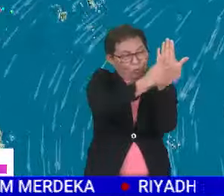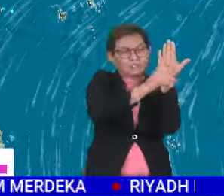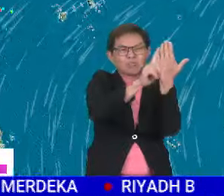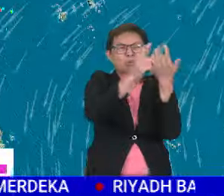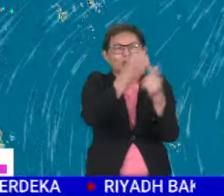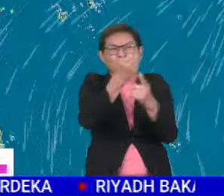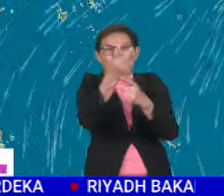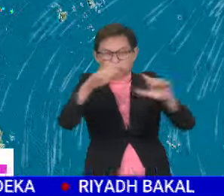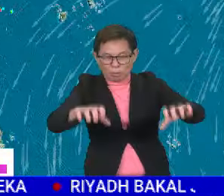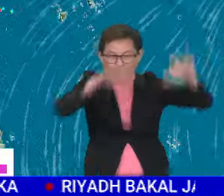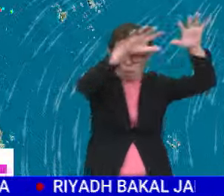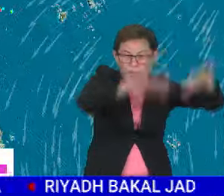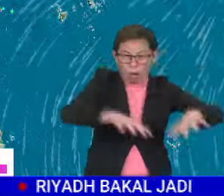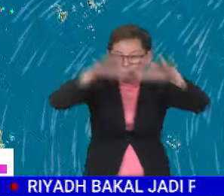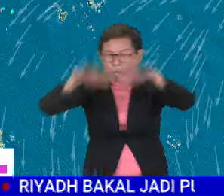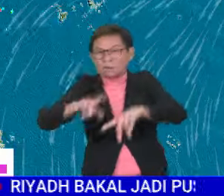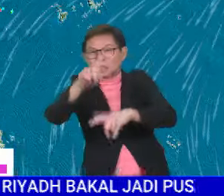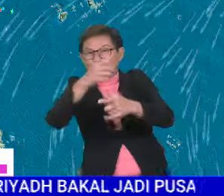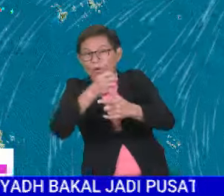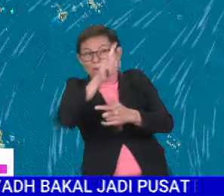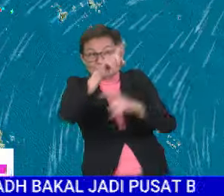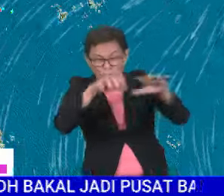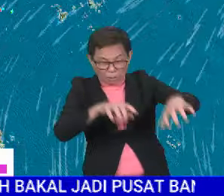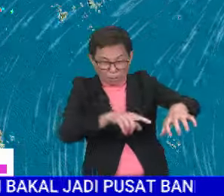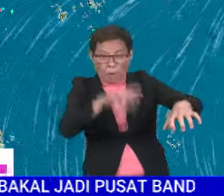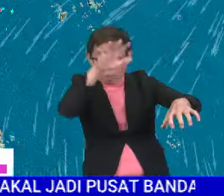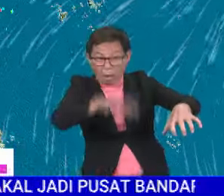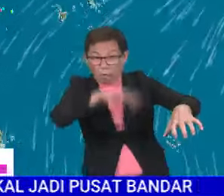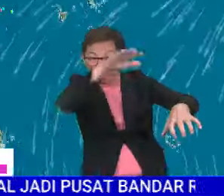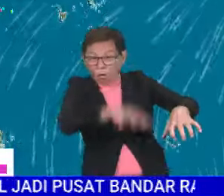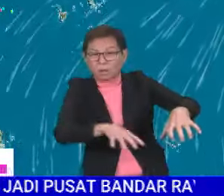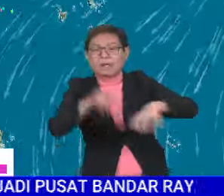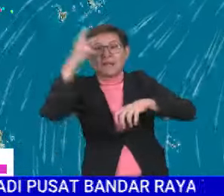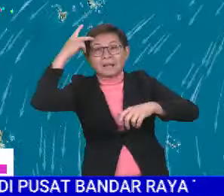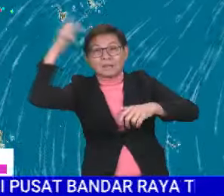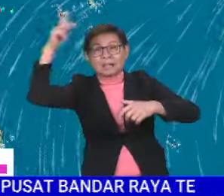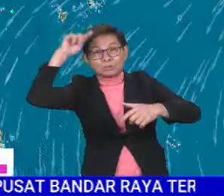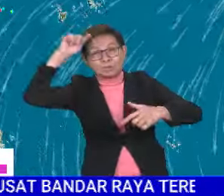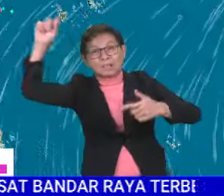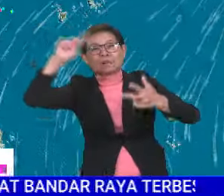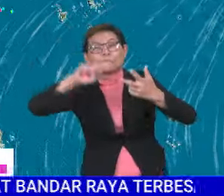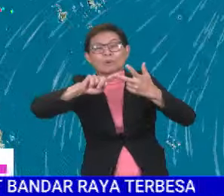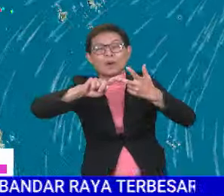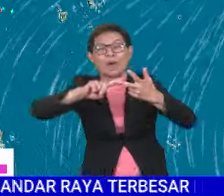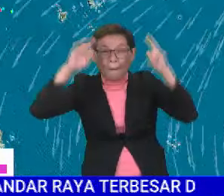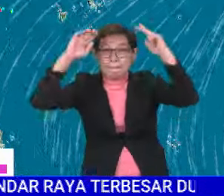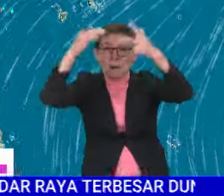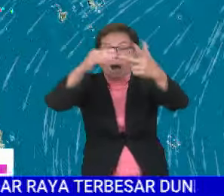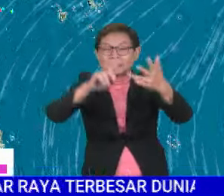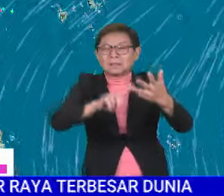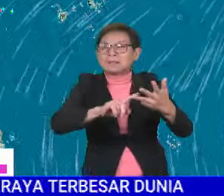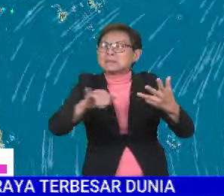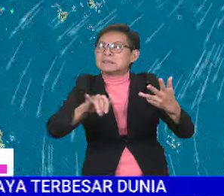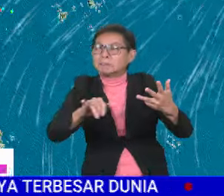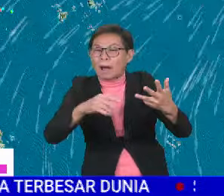tempat masih lagi berlaku yang mana hujan di satu tempat kini sedang berlaku melibatkan di negeri Kelantan, Terengganu, Pahang begitu